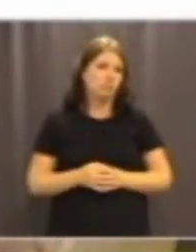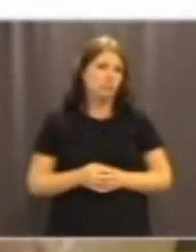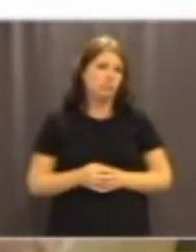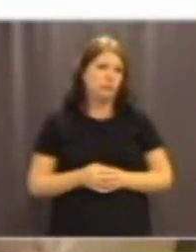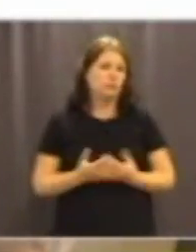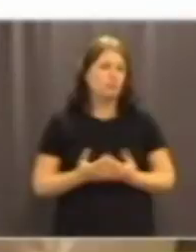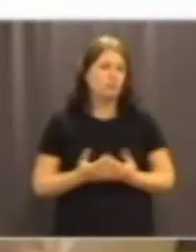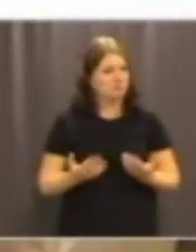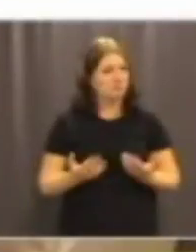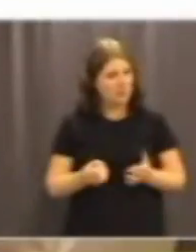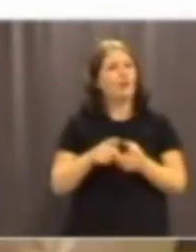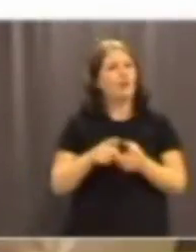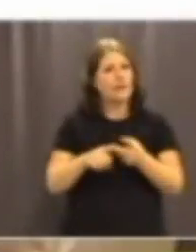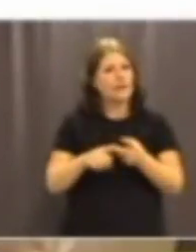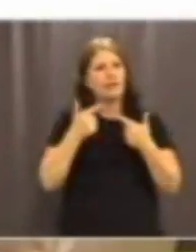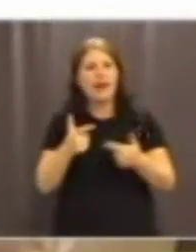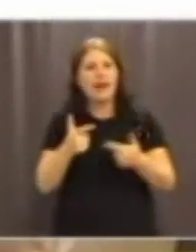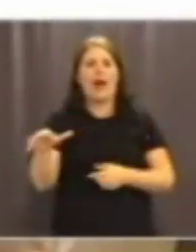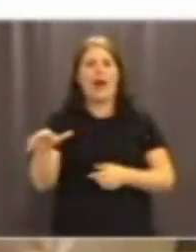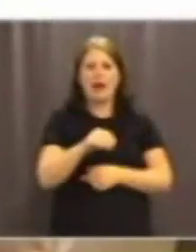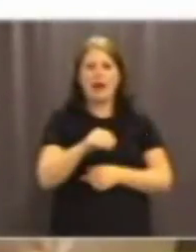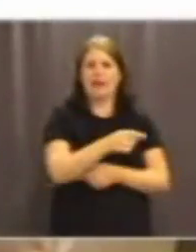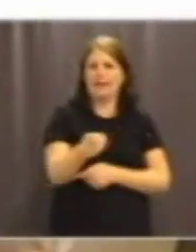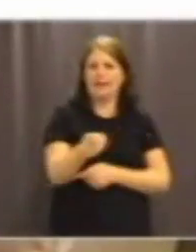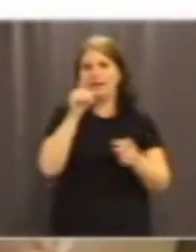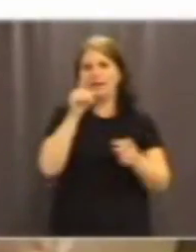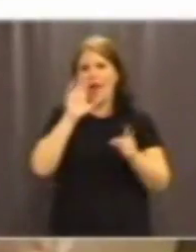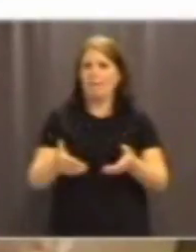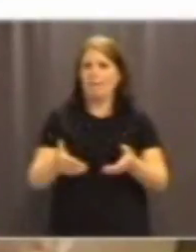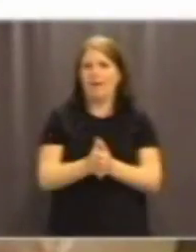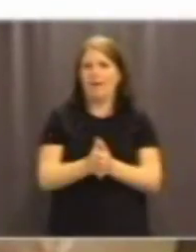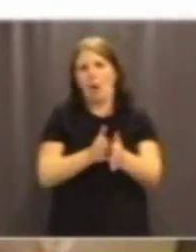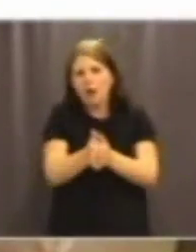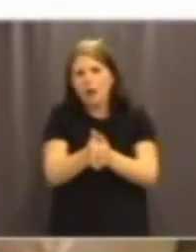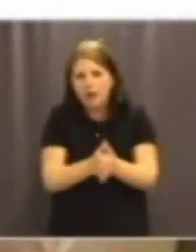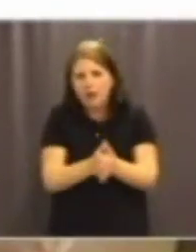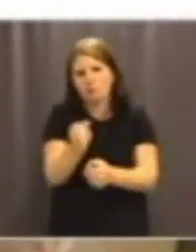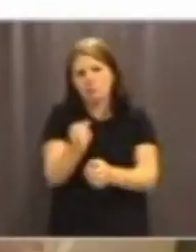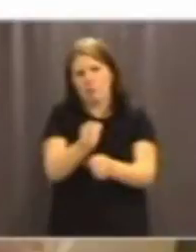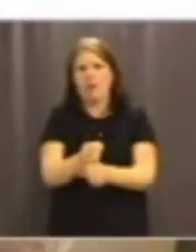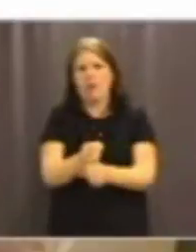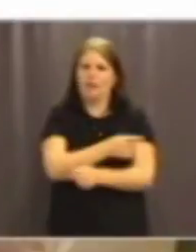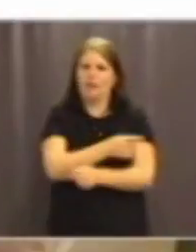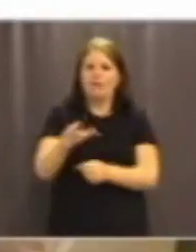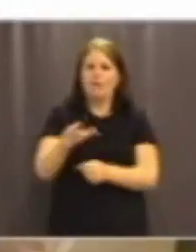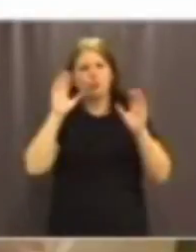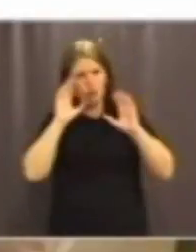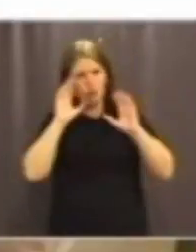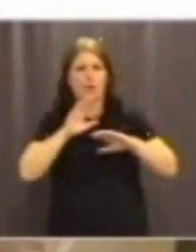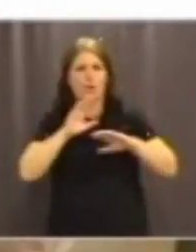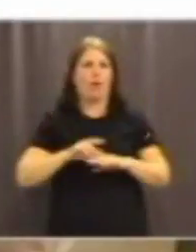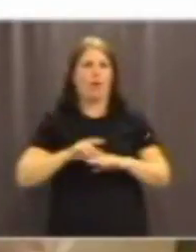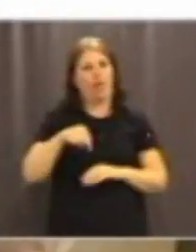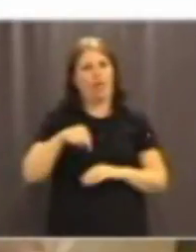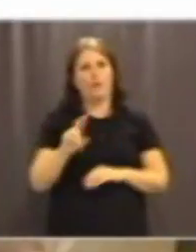Igen, tack alla ni som har varit med och engagerat er. Alla ni som lyssnar på det här på